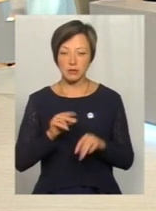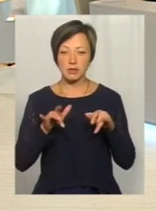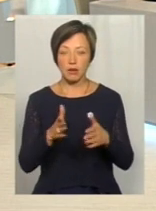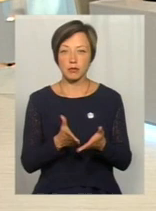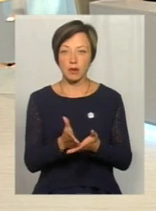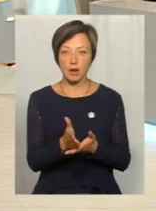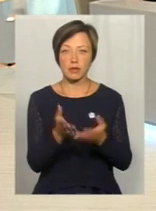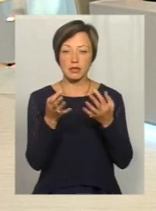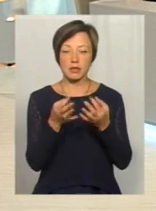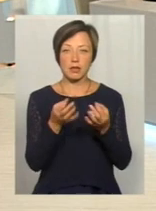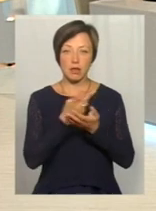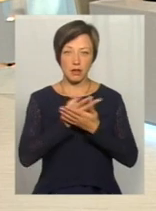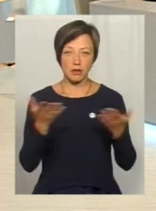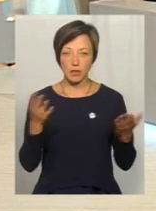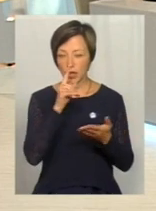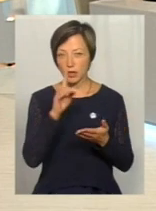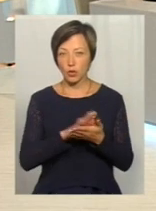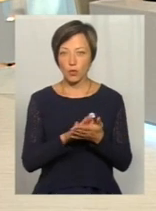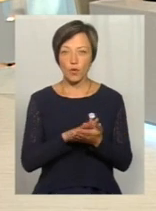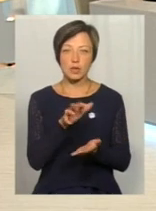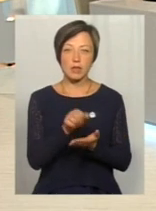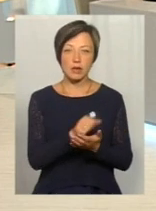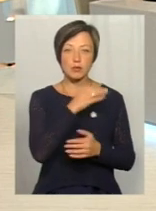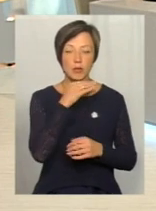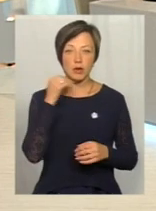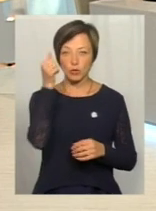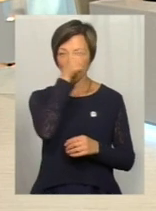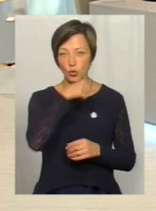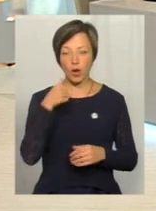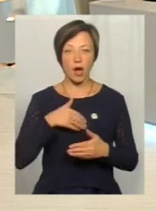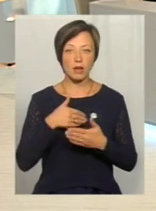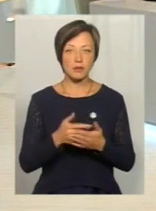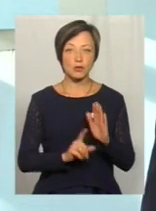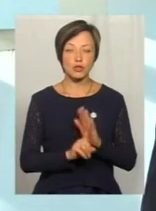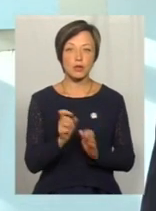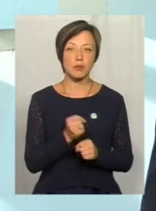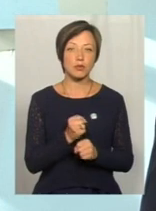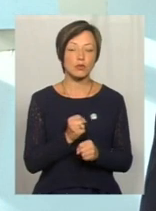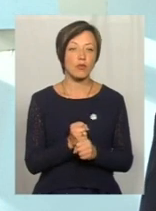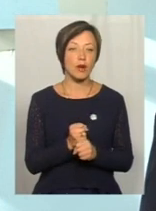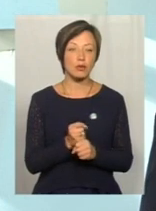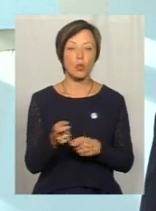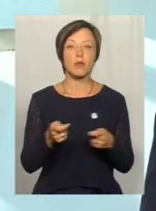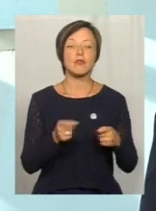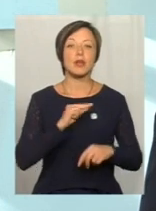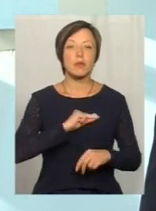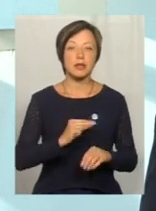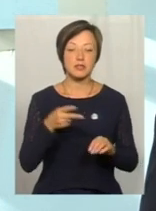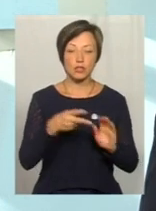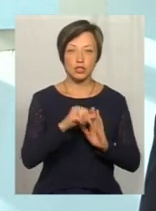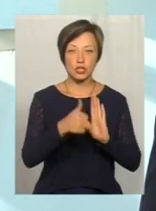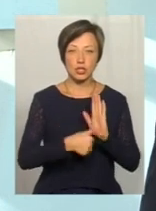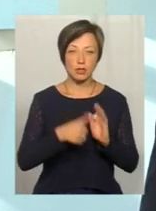легалізацію тіньової зайців. Вже не перший рік активно почали працювати управління праці з 2016